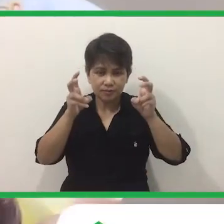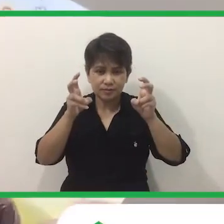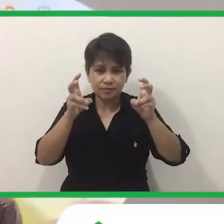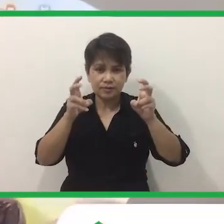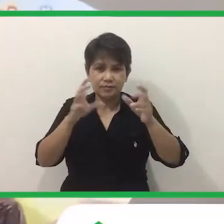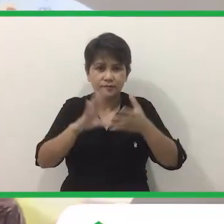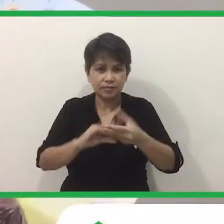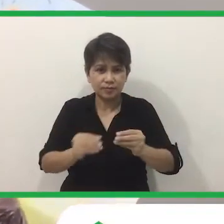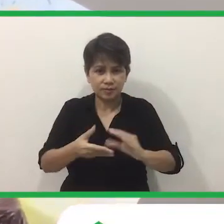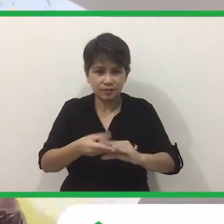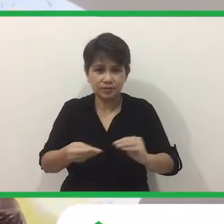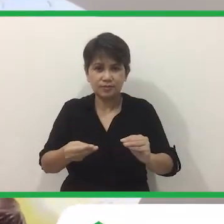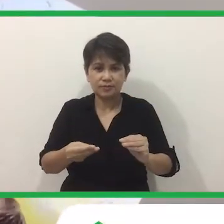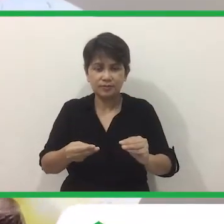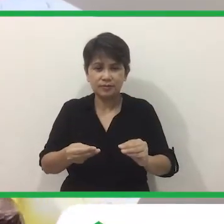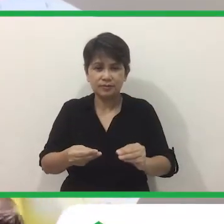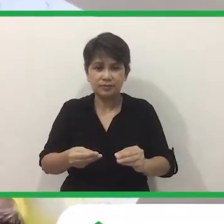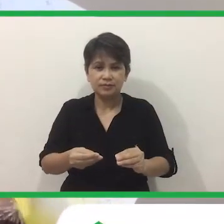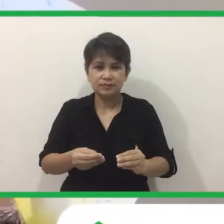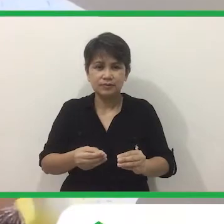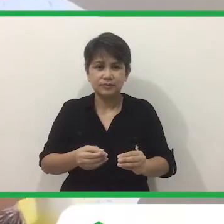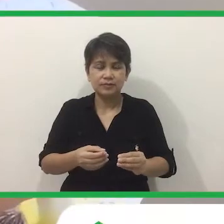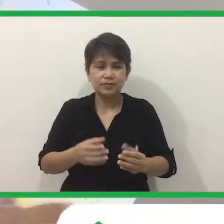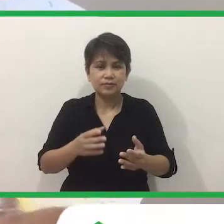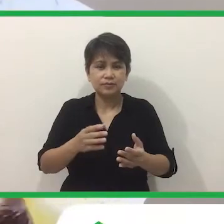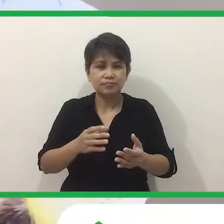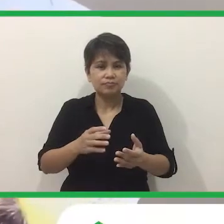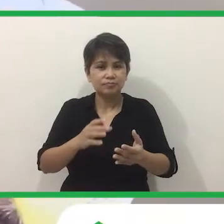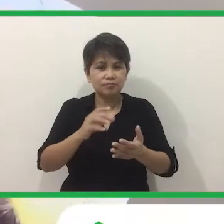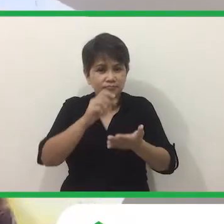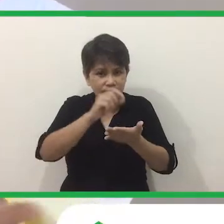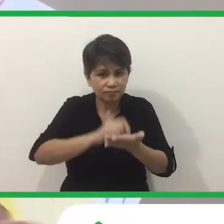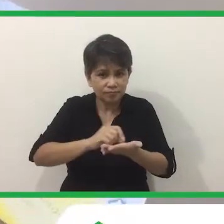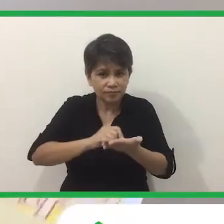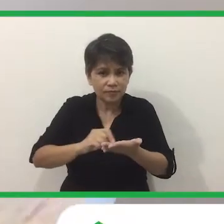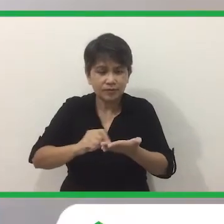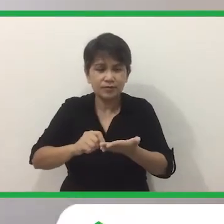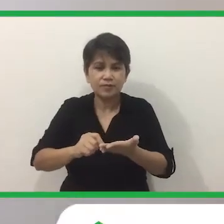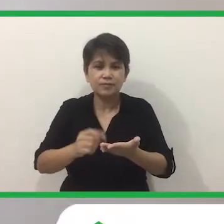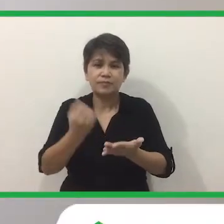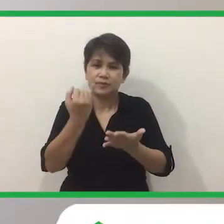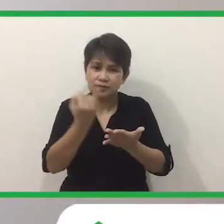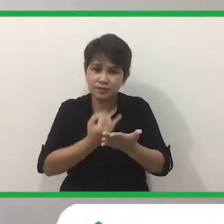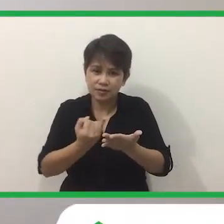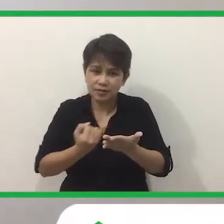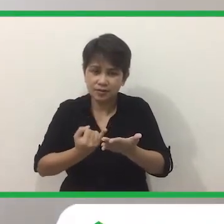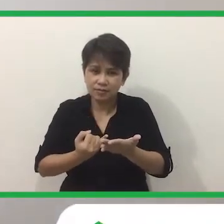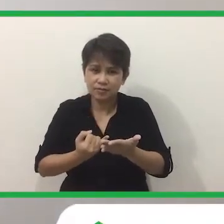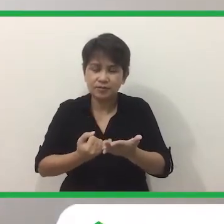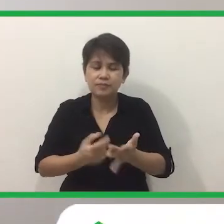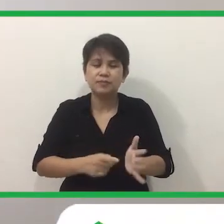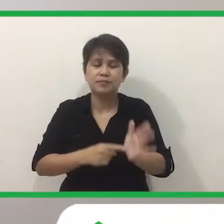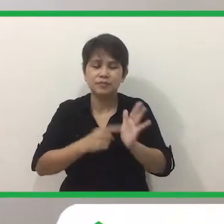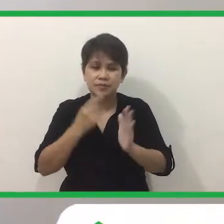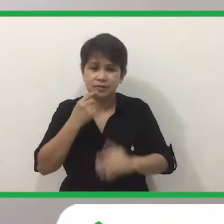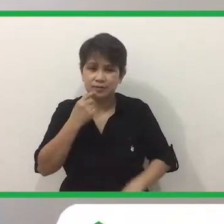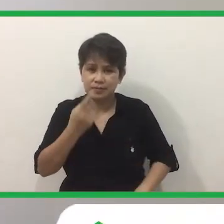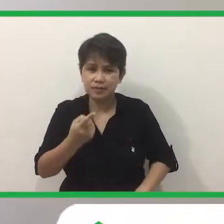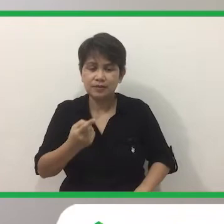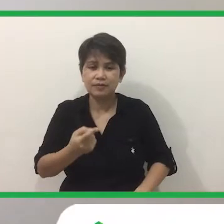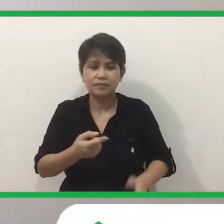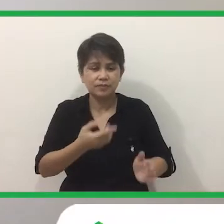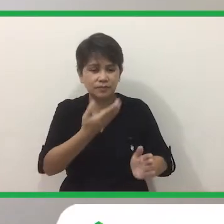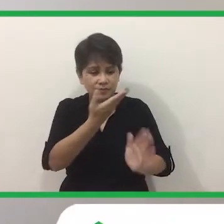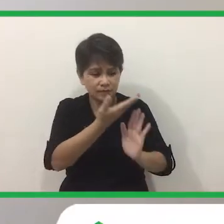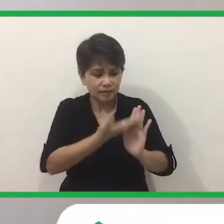kwento At yung Yung author At saka yung illustrator At sasabihin natin Itong harapan ng libro